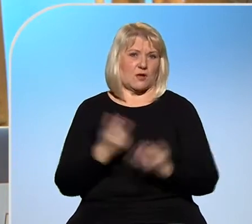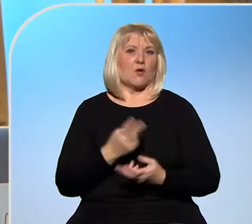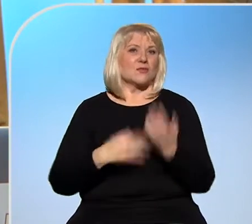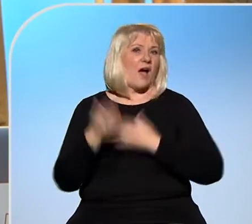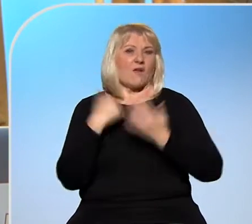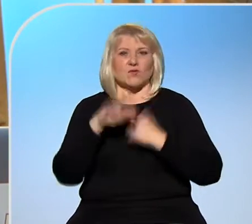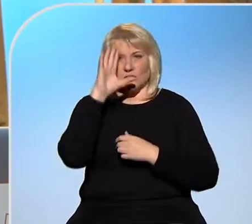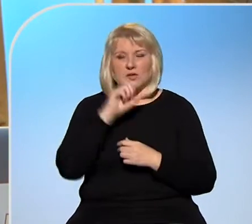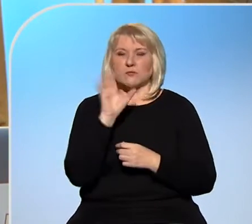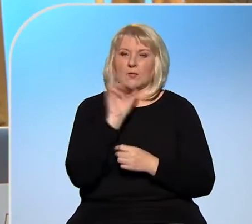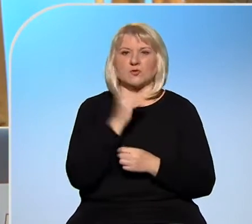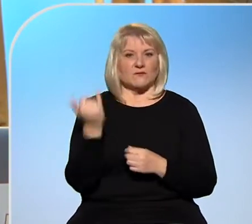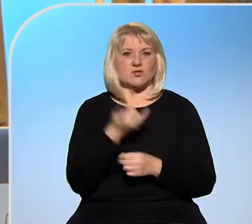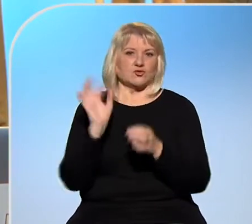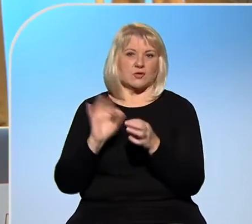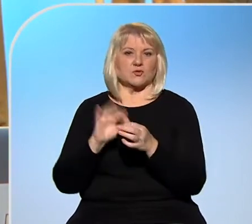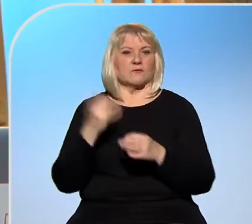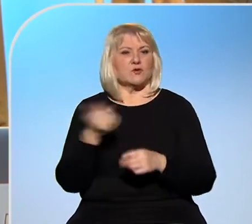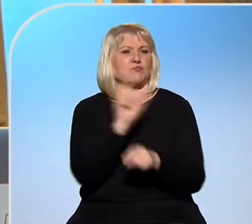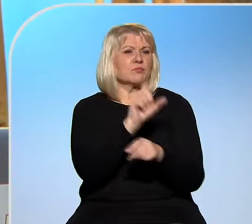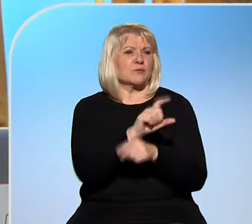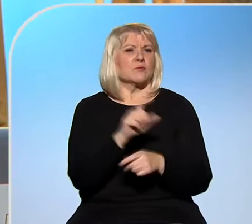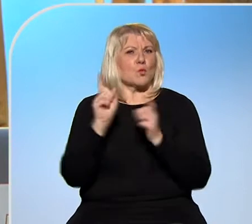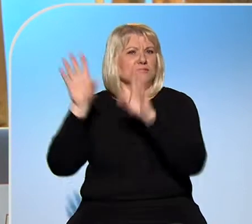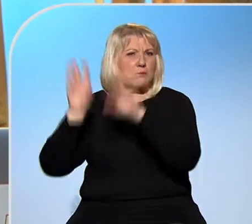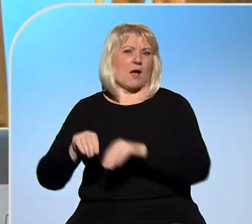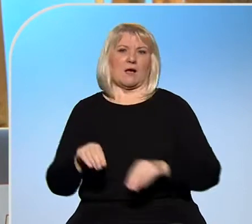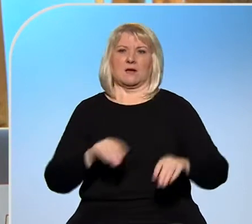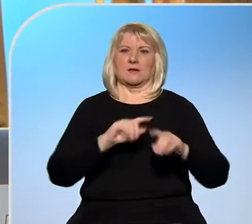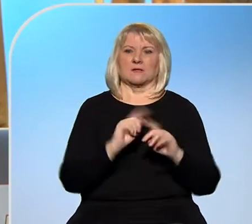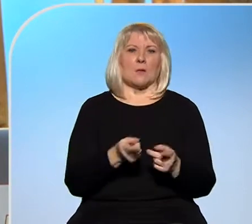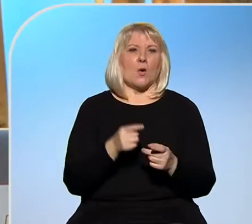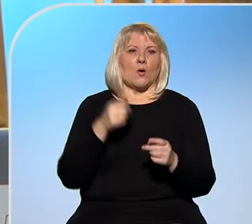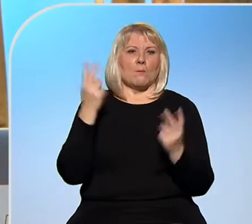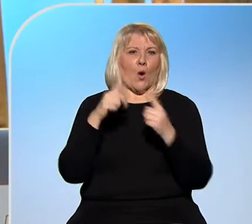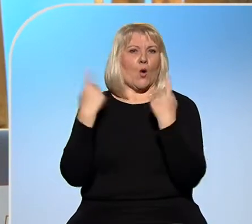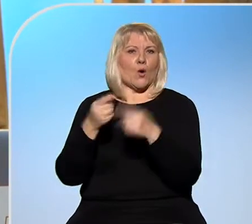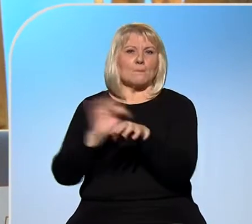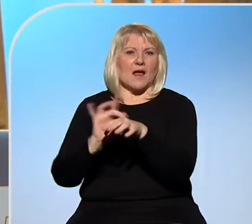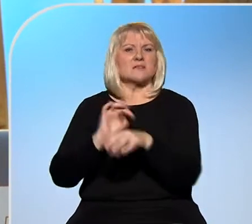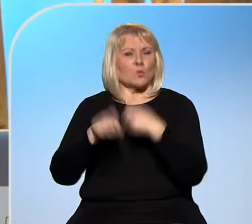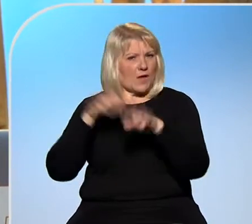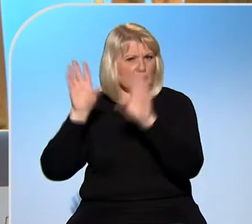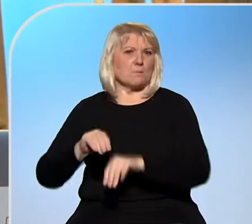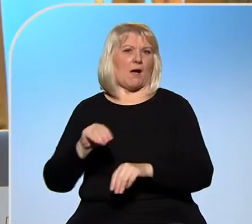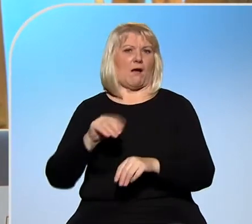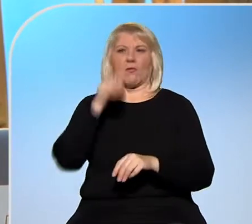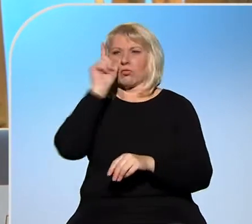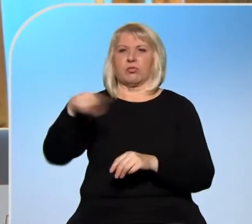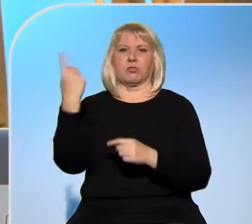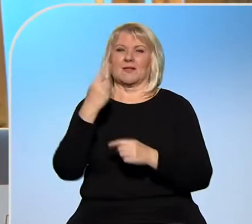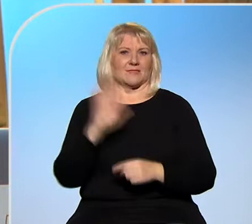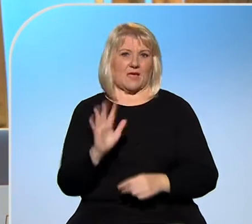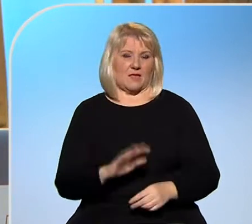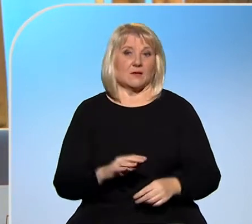opravdu jsme vždycky byli kárání za to, že je potřeba zhasnout. Pokud v městosti nejsme. Dneska je velká řada všelijakých